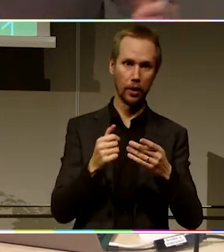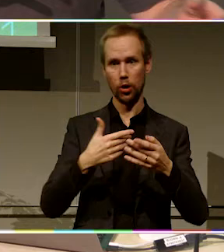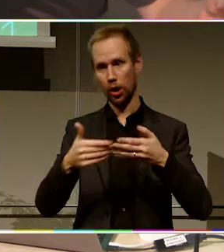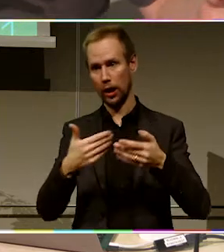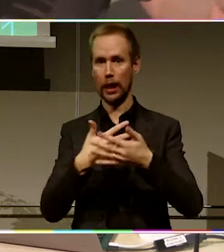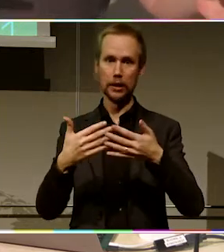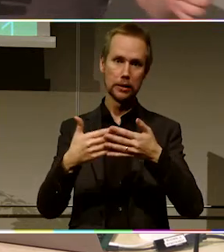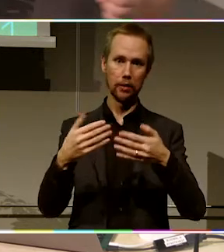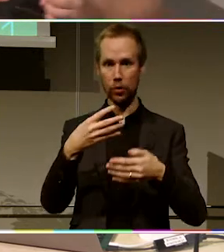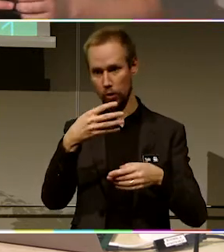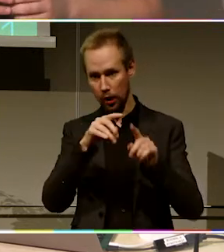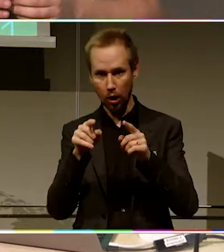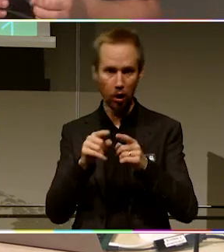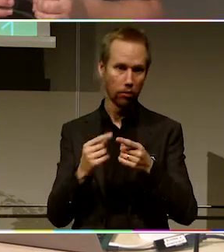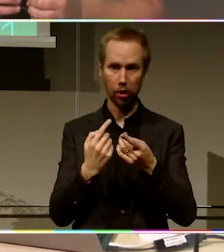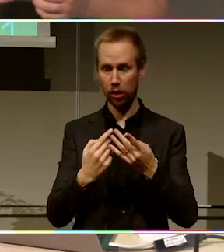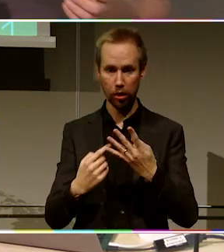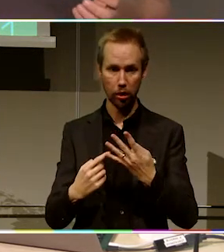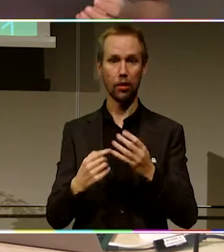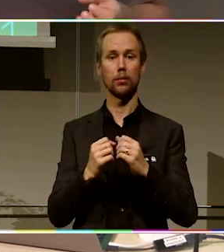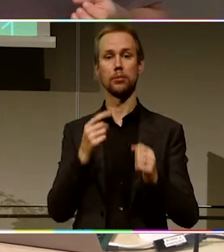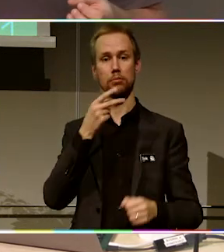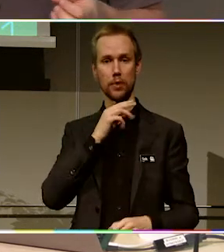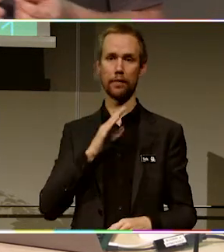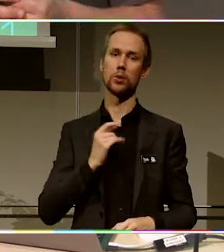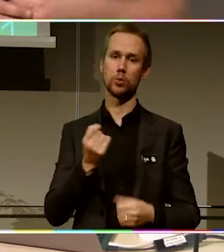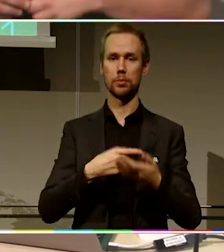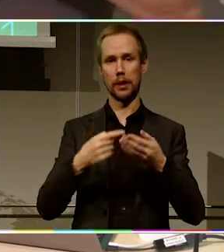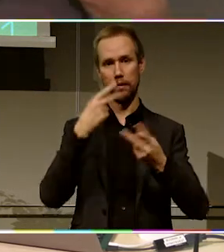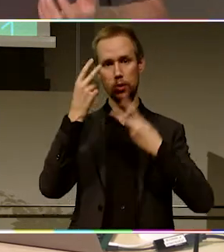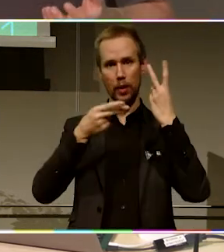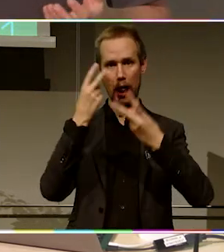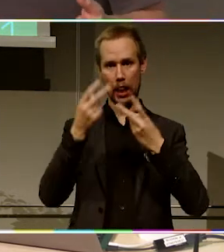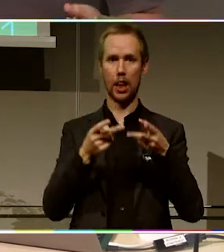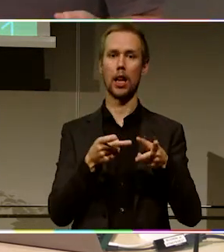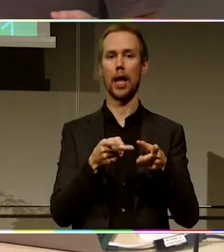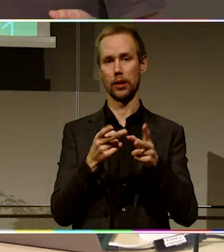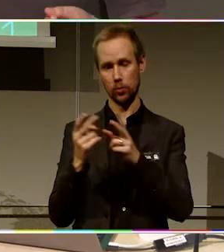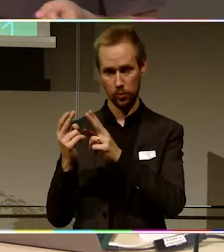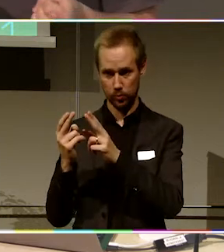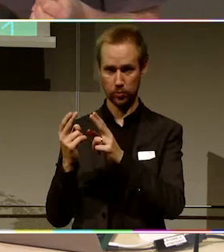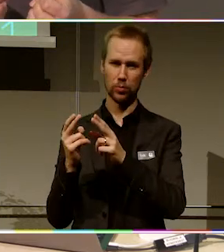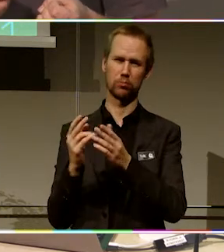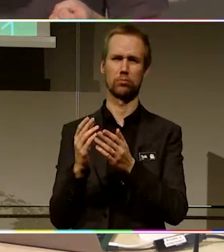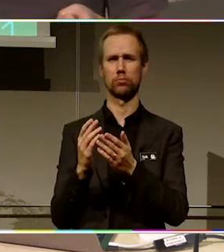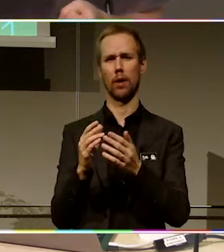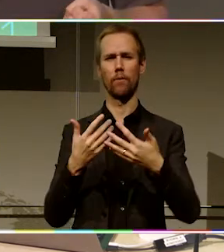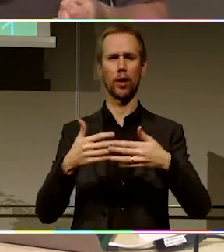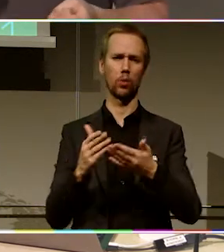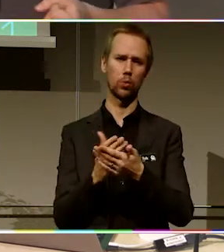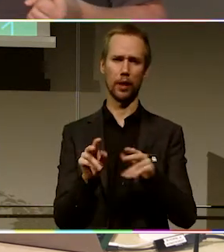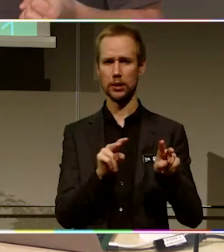Sen två och ett halvt år tillbaka så finns det någonting som heter Visual Editor som är ungefär som att skriva i ett Word-dokument Så att den